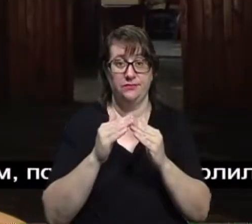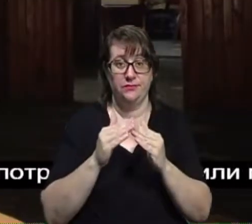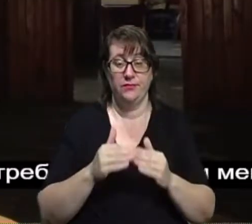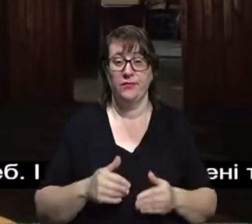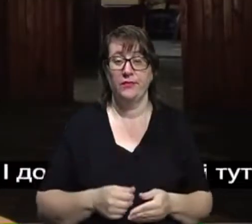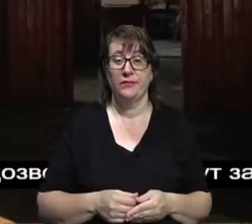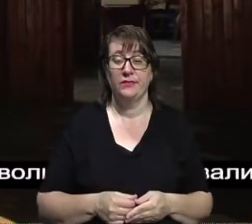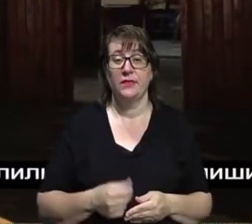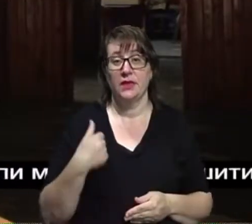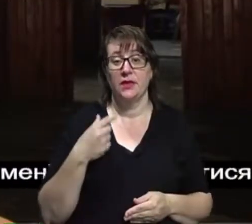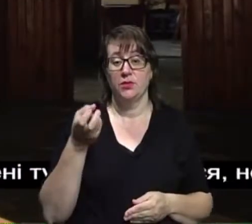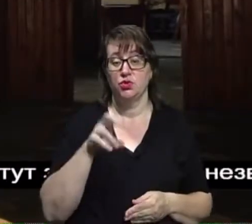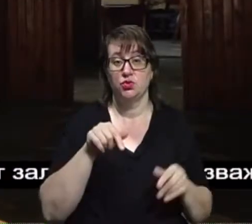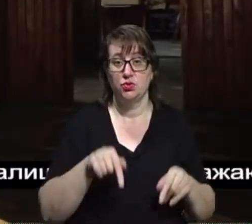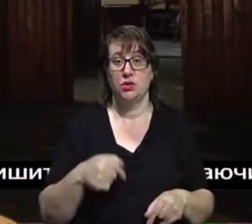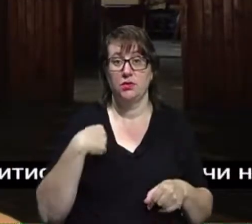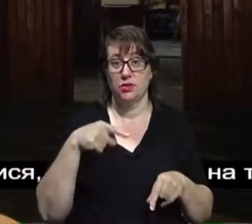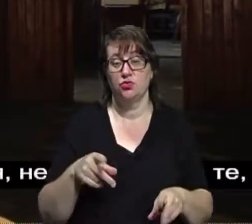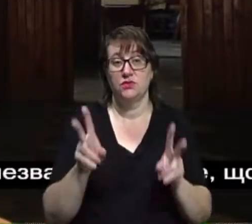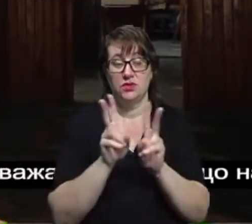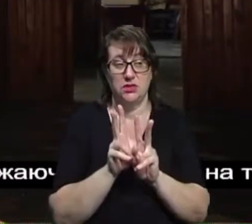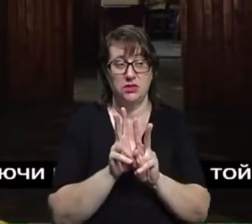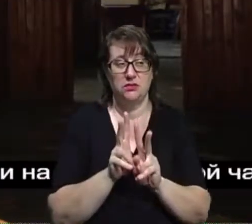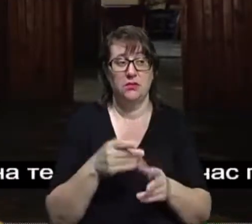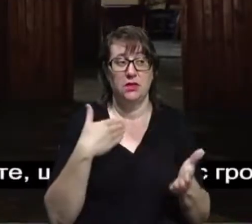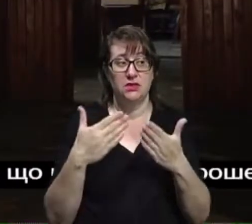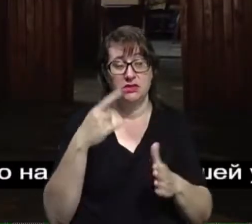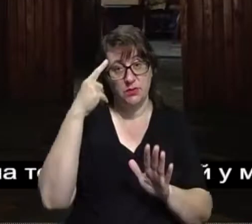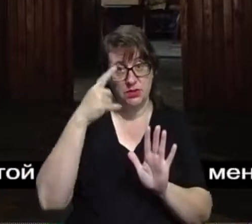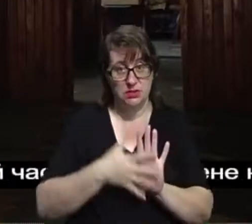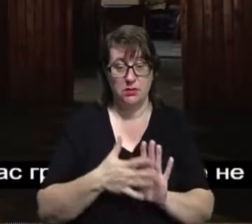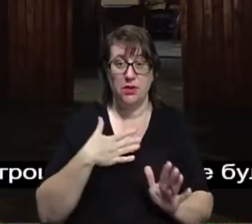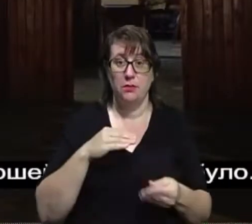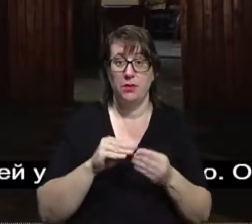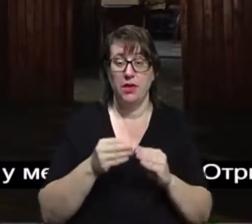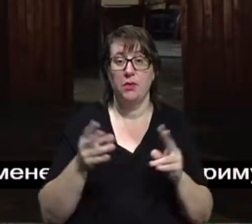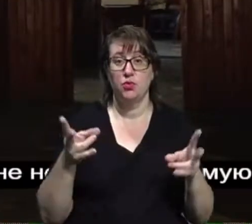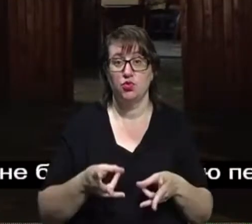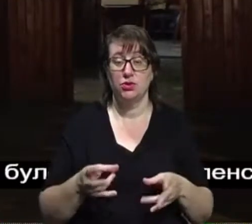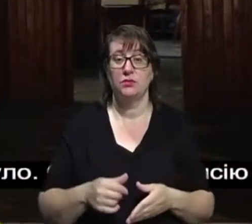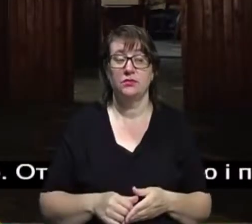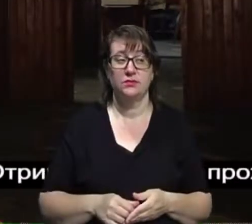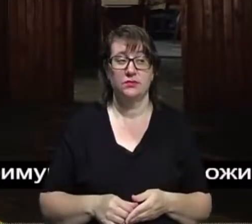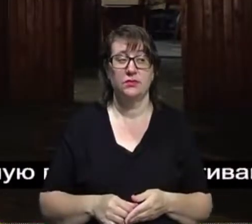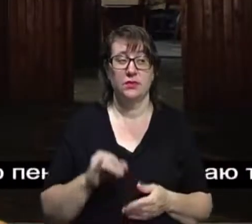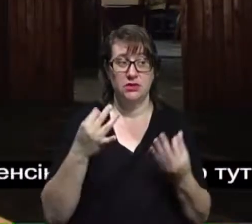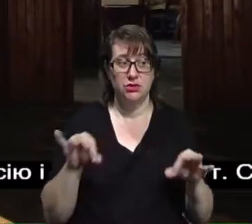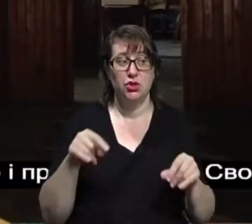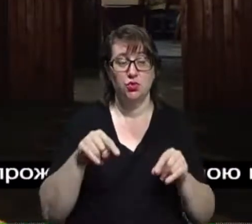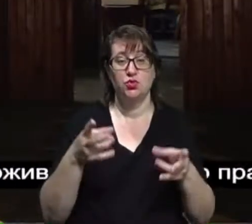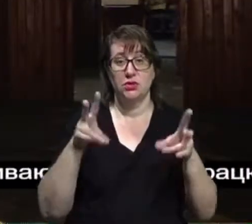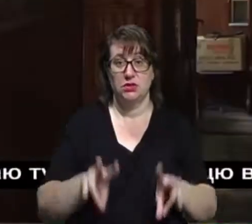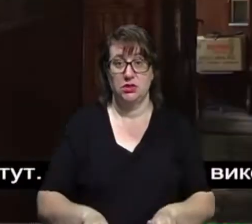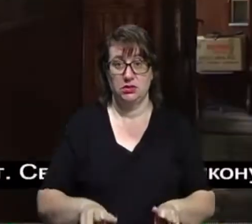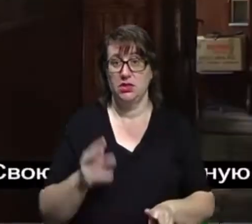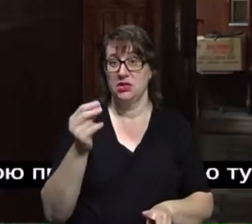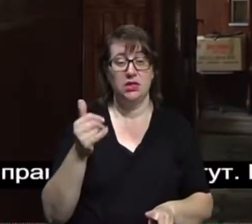Я пошел сюди, мене здесь встретили, отнеслися з пониманням к моїм проблемам, нуждам. І розрішили мені здесь остатися, хоча мені денег вообще